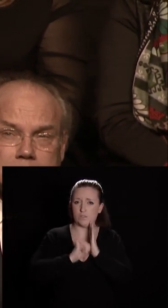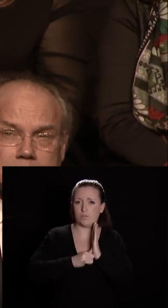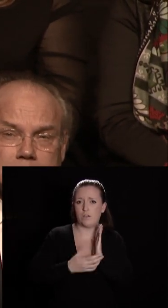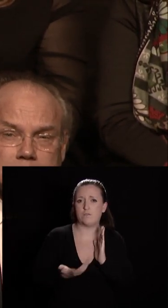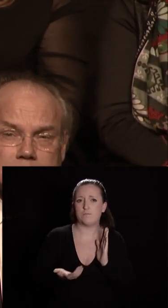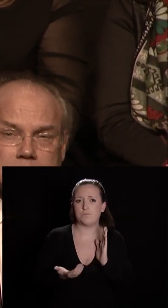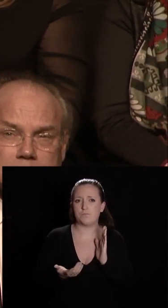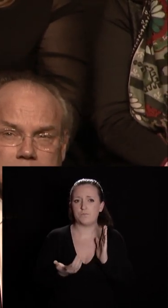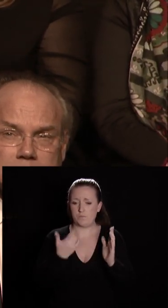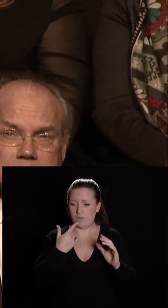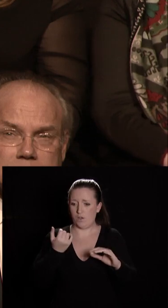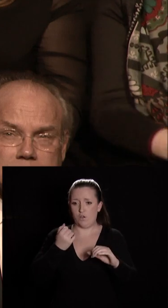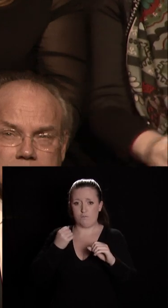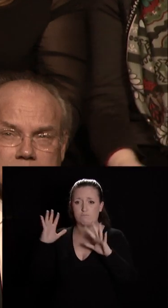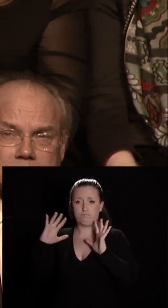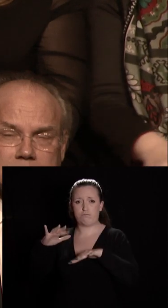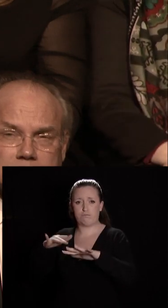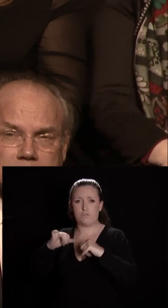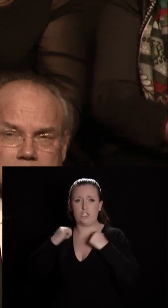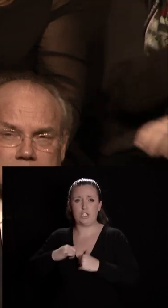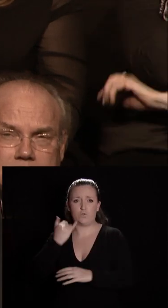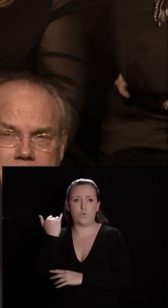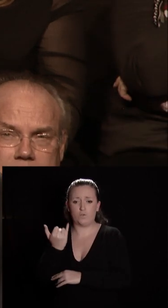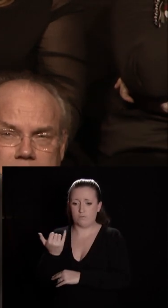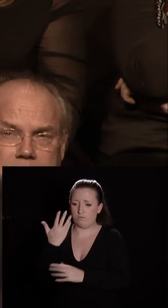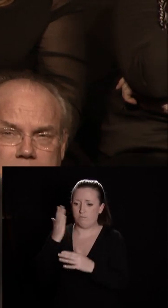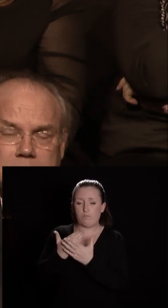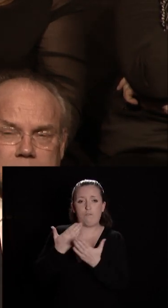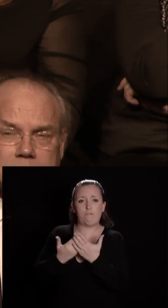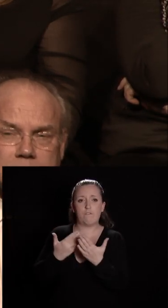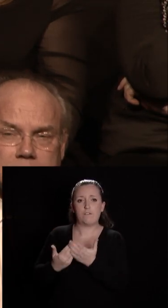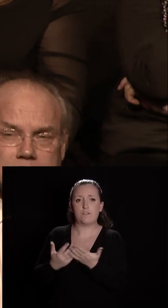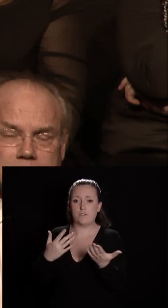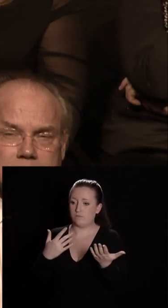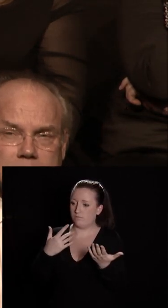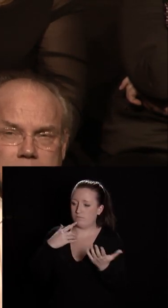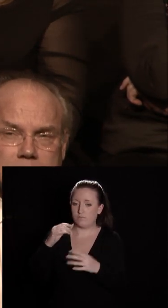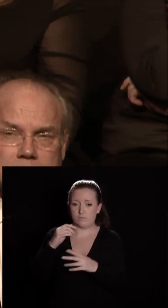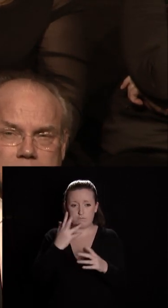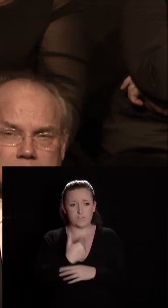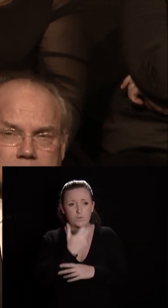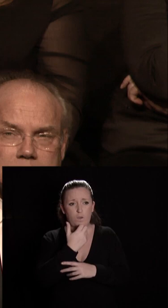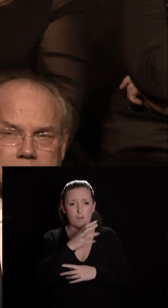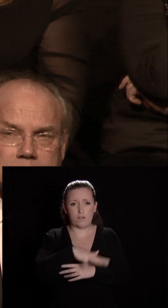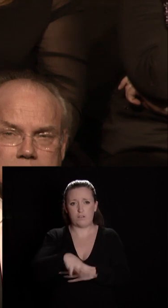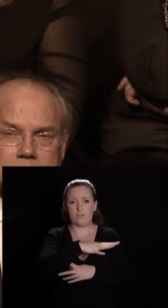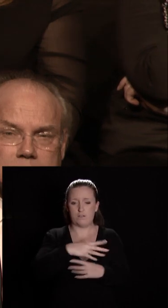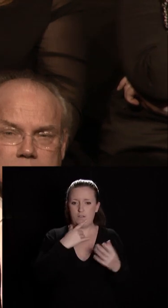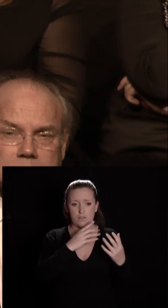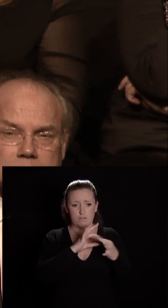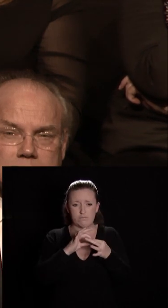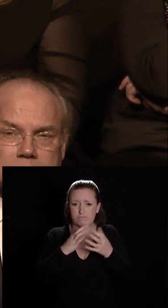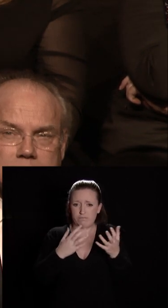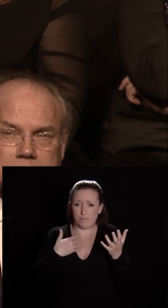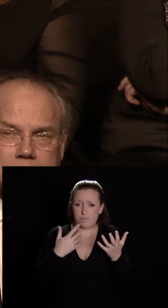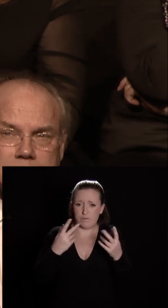le mouvement des gilets jaunes montre l'incompréhension croissante de celles et ceux de nos concitoyens qui sont liés à un territoire à